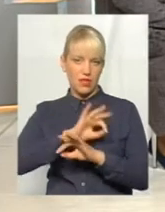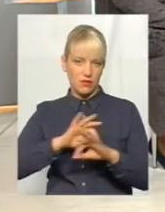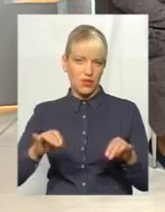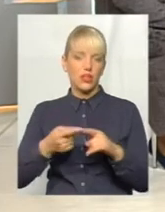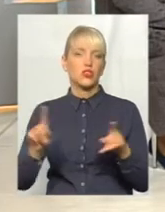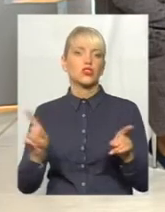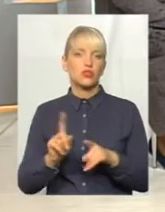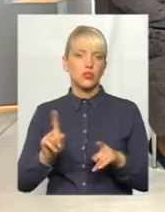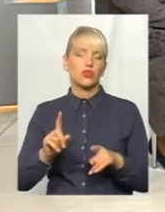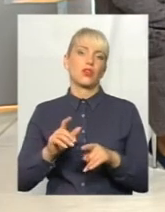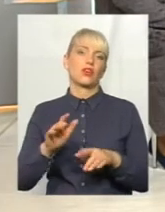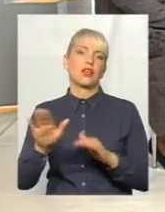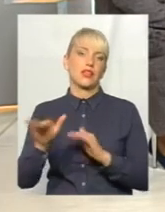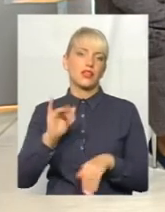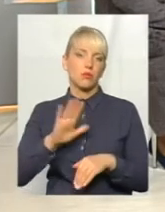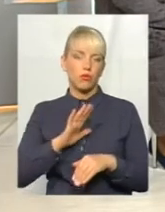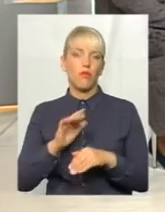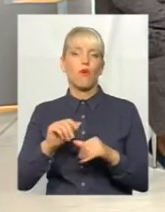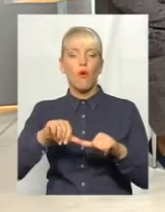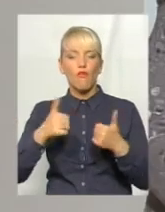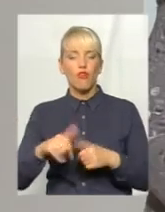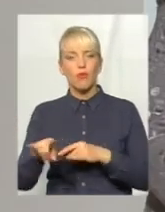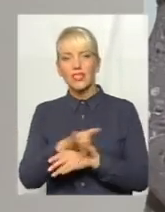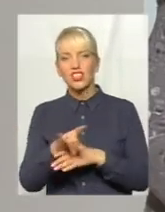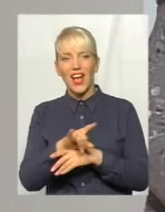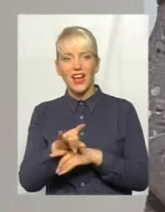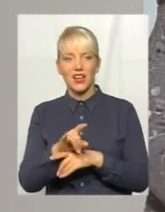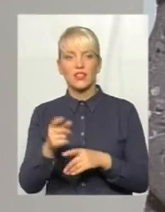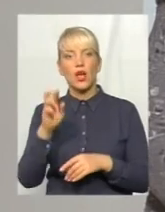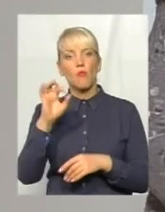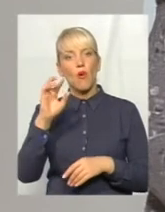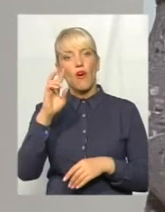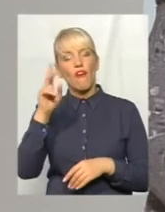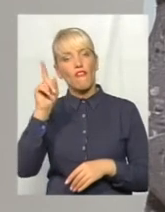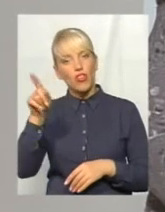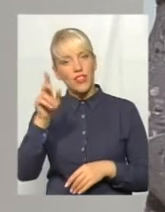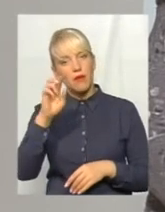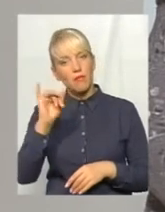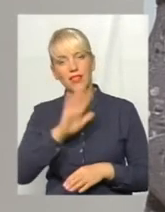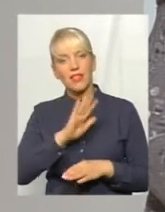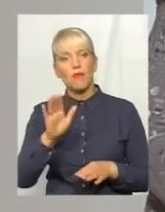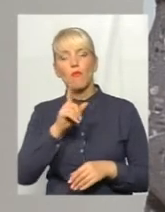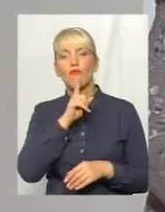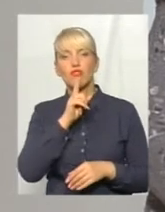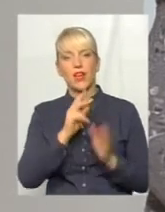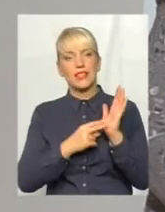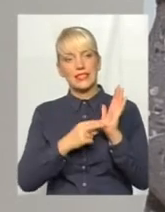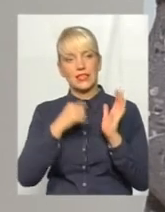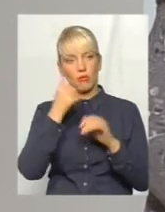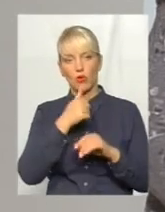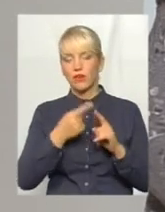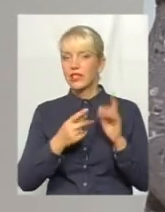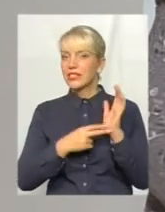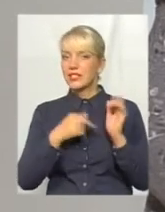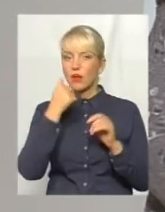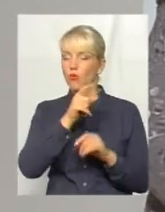кредит був оформлений шахрайськими методами, бо вони би не мовчали сім років. Вони промовчували сім років, вони не сповіщали